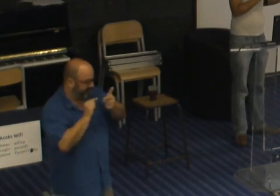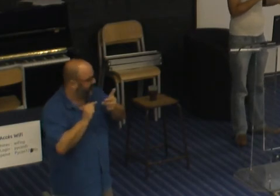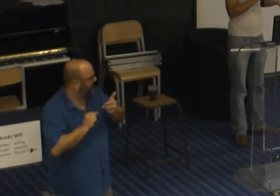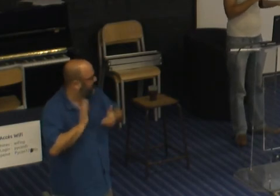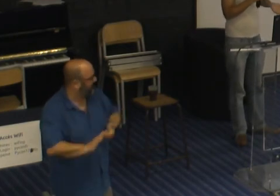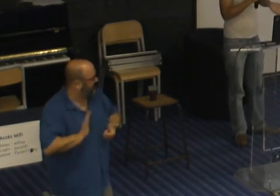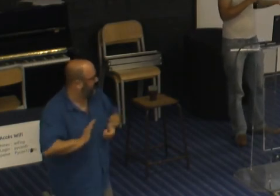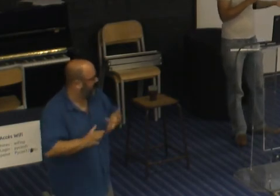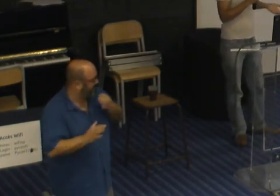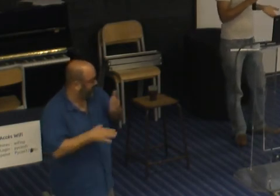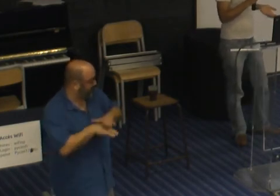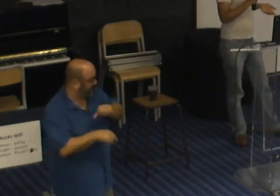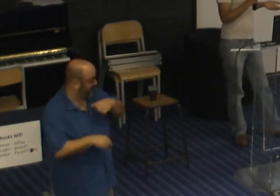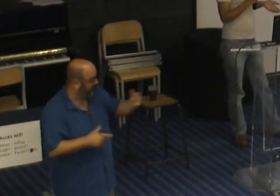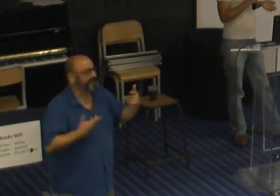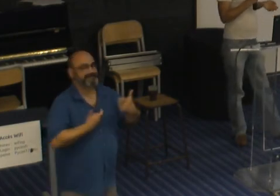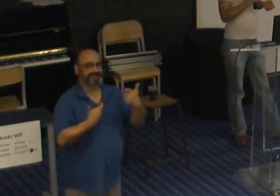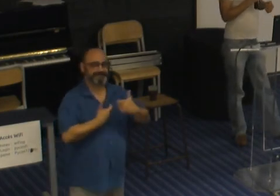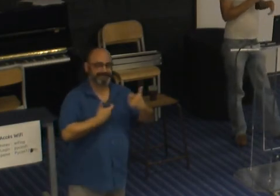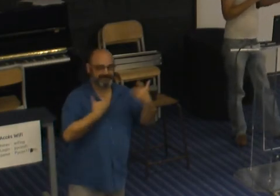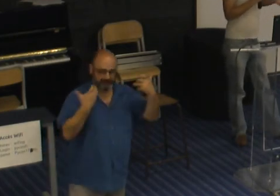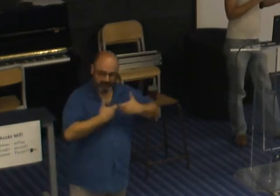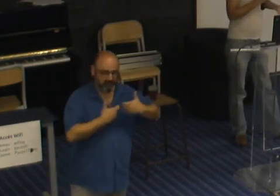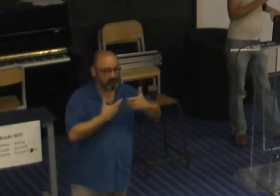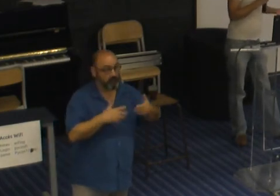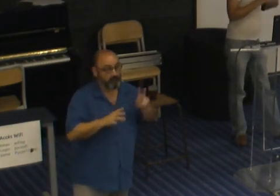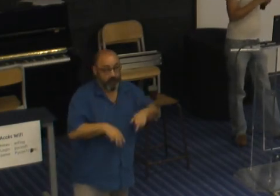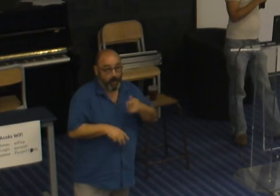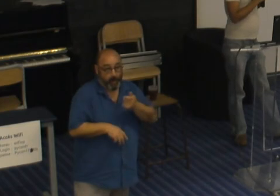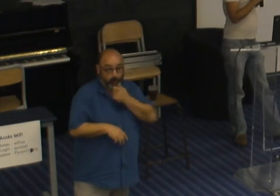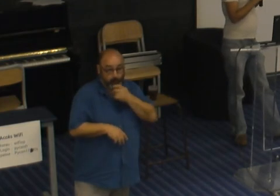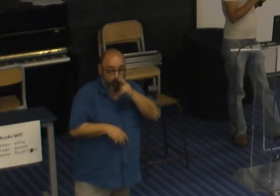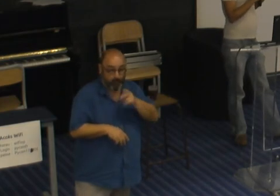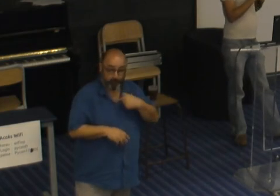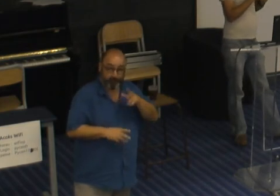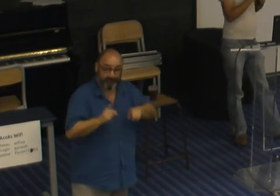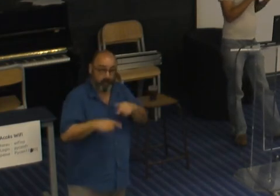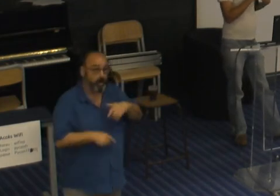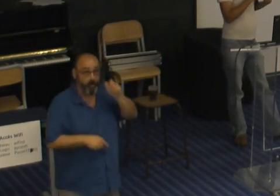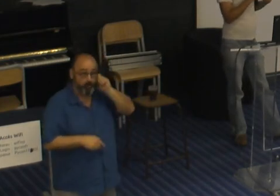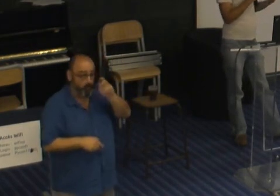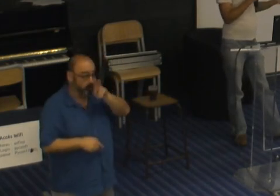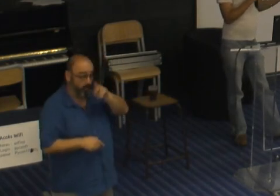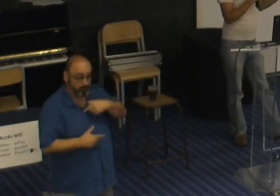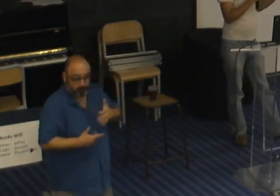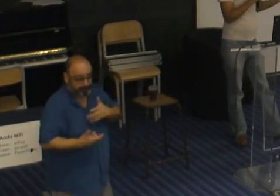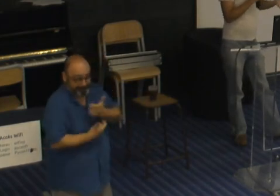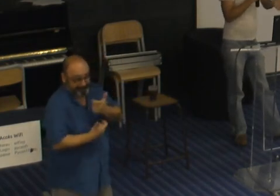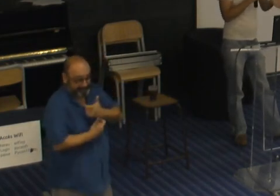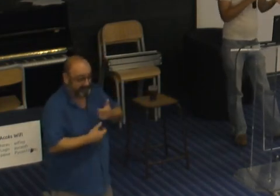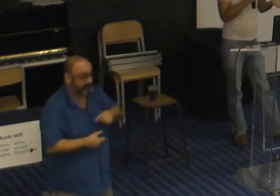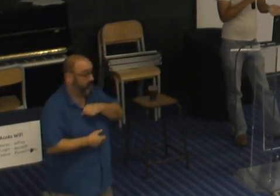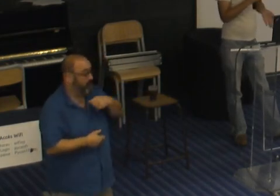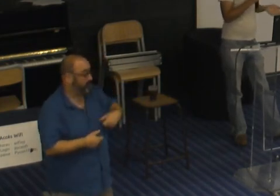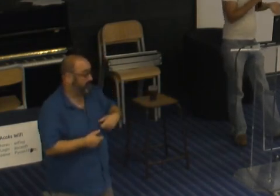racistes parce que finalement c'est drôle aussi même moi j'aime bien les blagues homos de temps en temps et les chinois peuvent